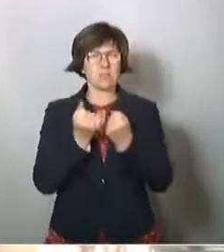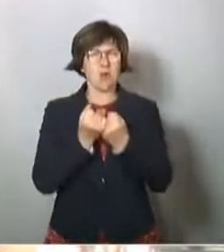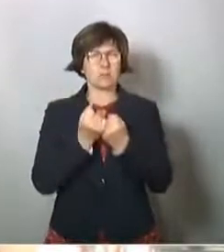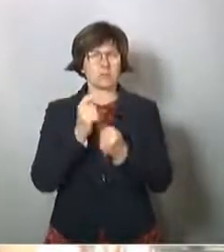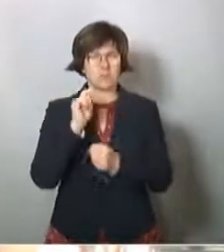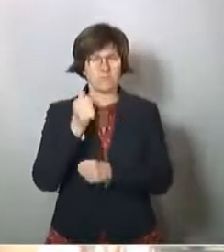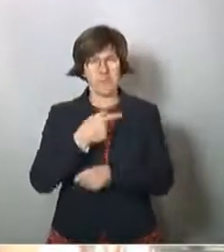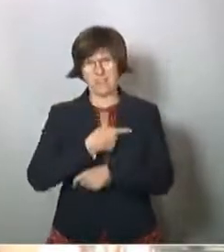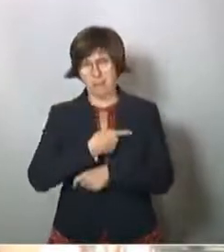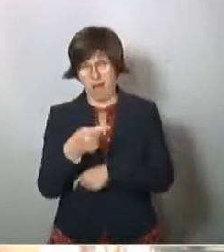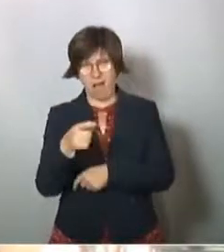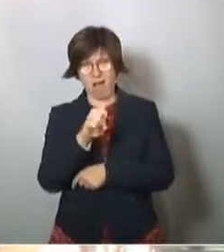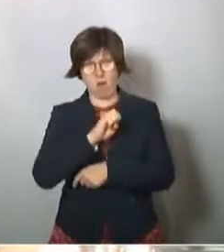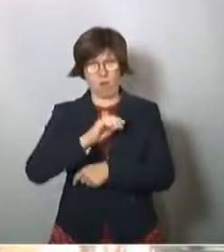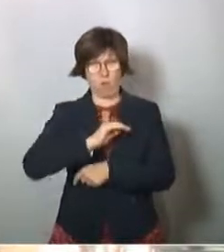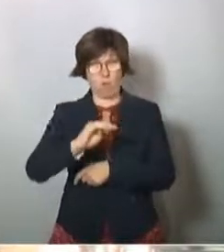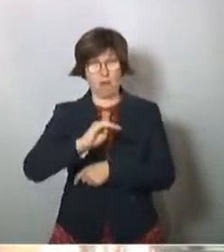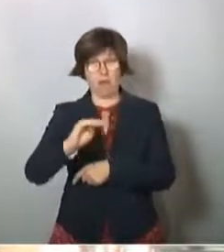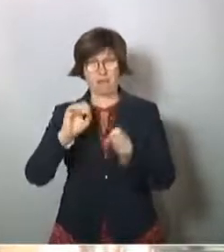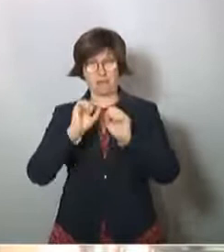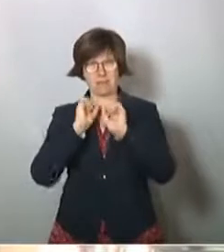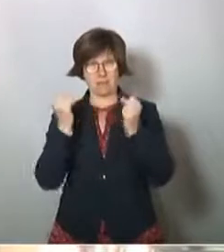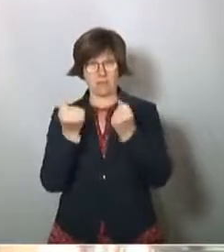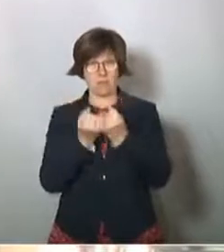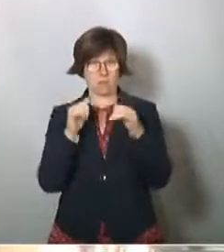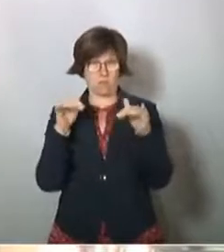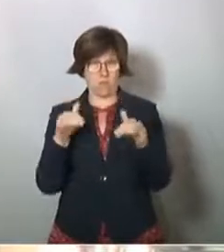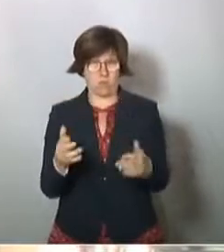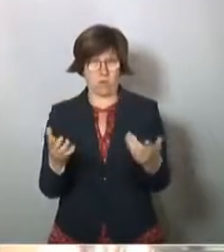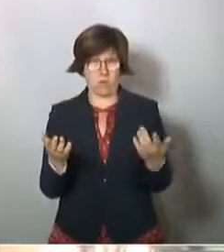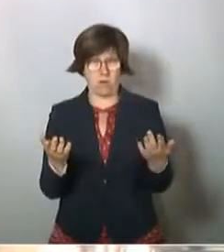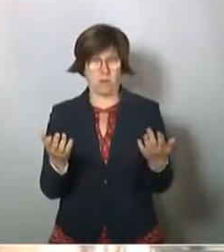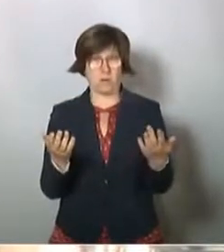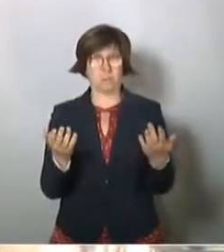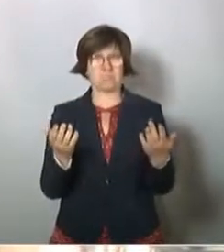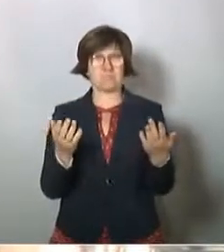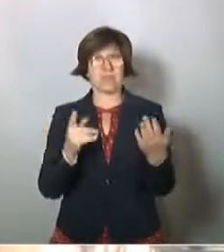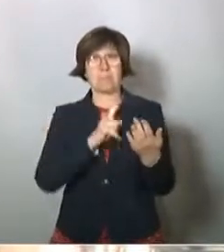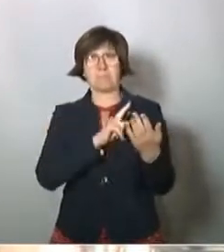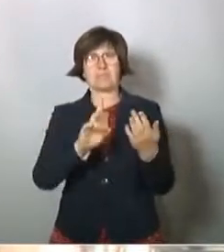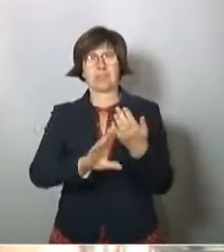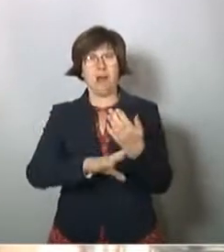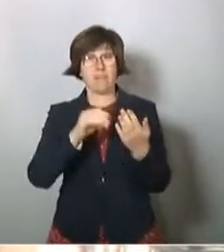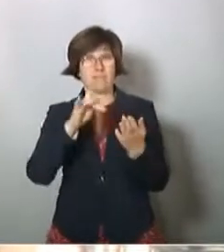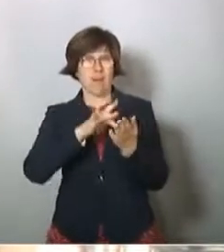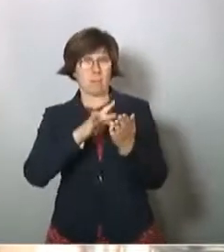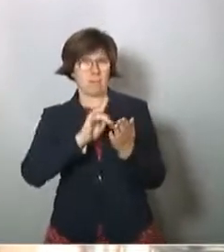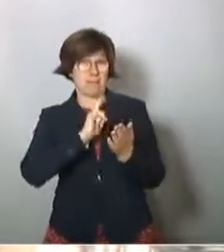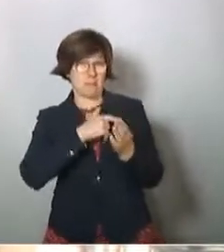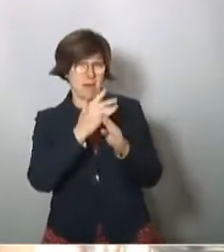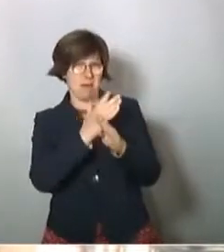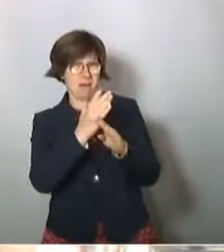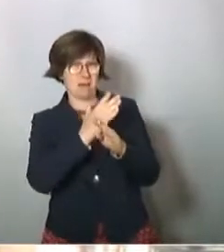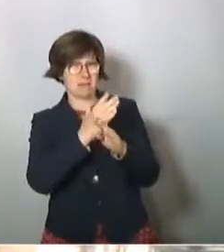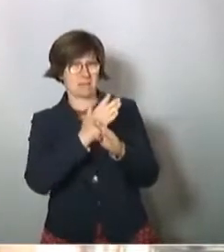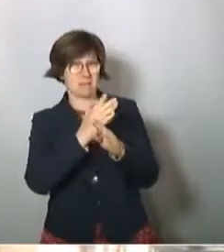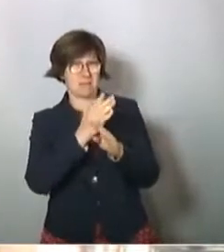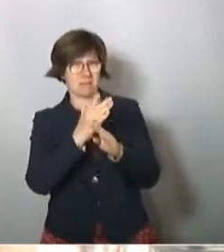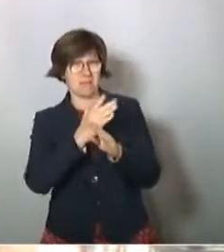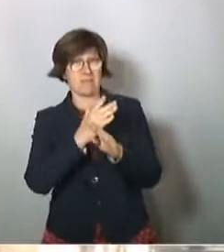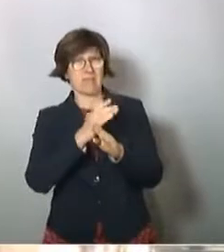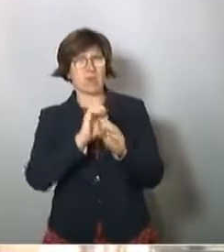fast allen europäischen Ländern die Situation, dass man so bis Anfang Mitte März die